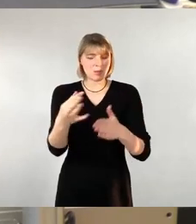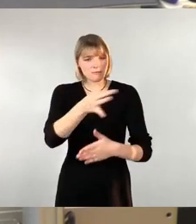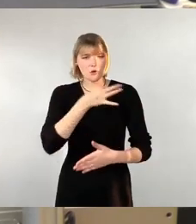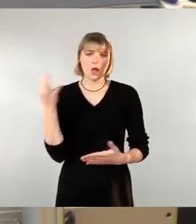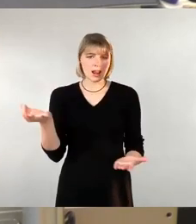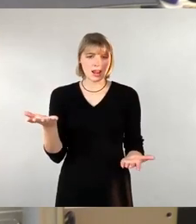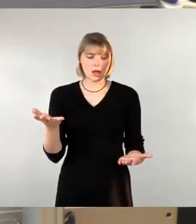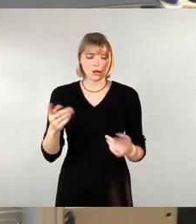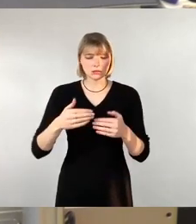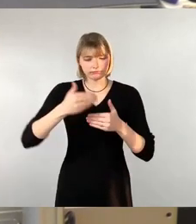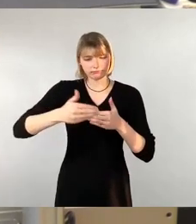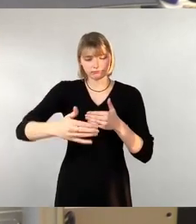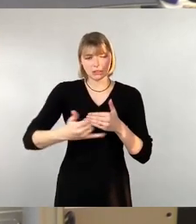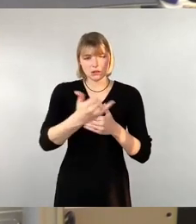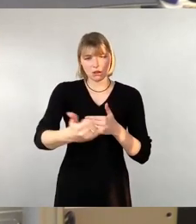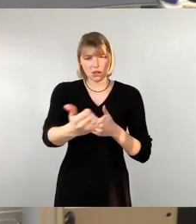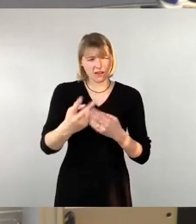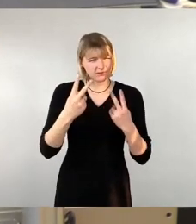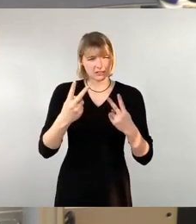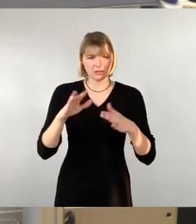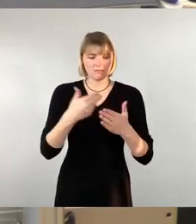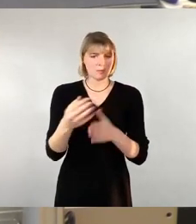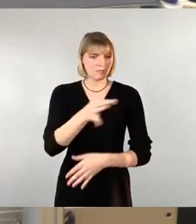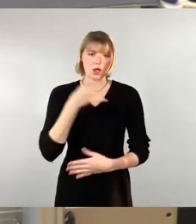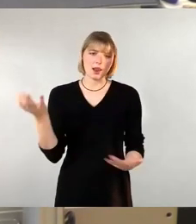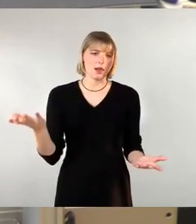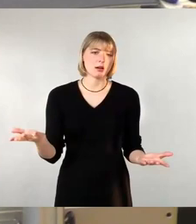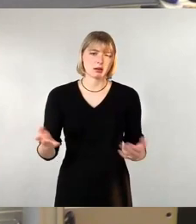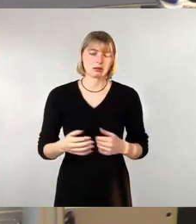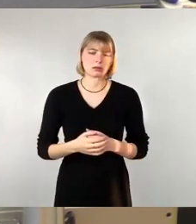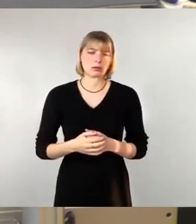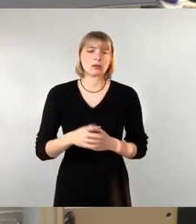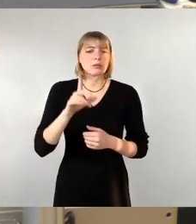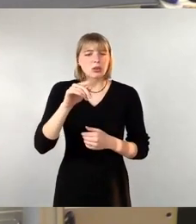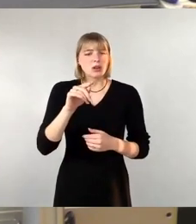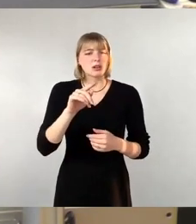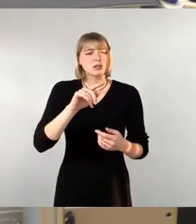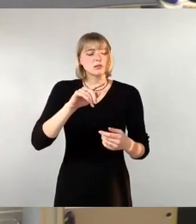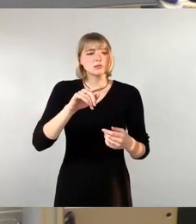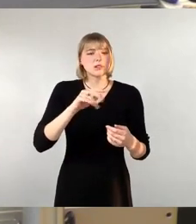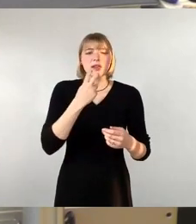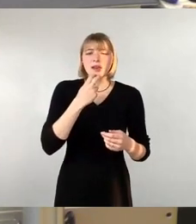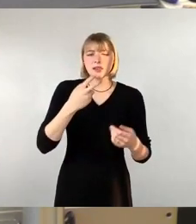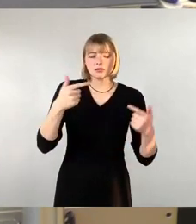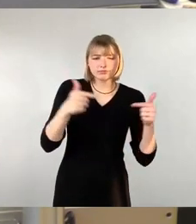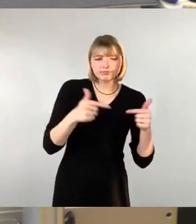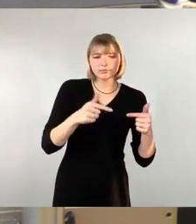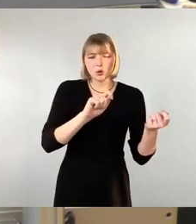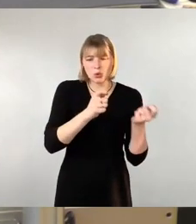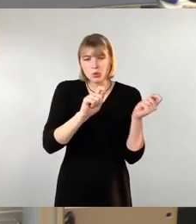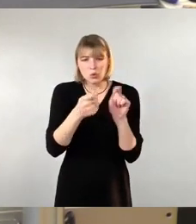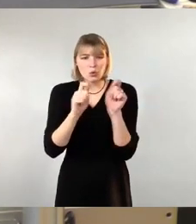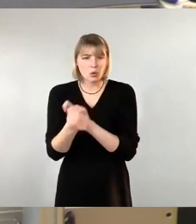nächsten Jahren sein. Es geht um den kompletten Umbau unserer Energieversorgung. Es geht um eine